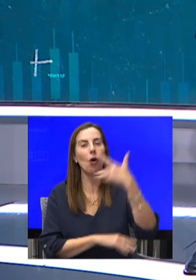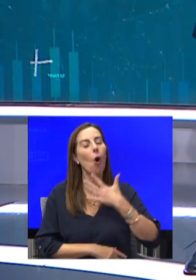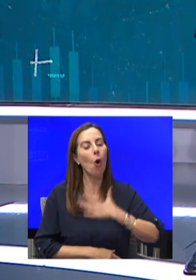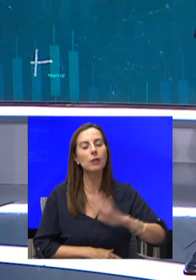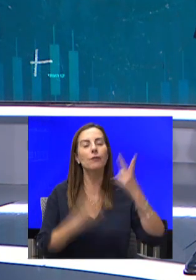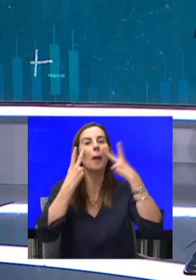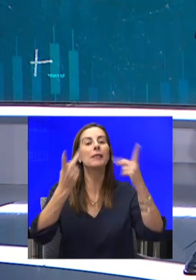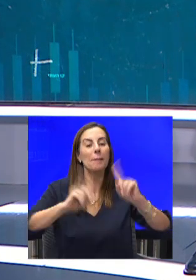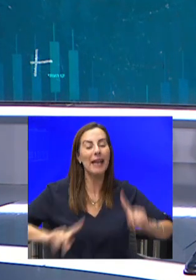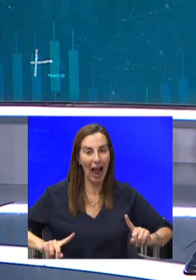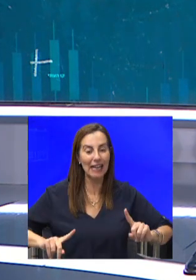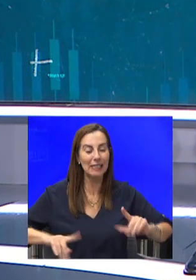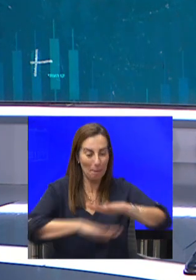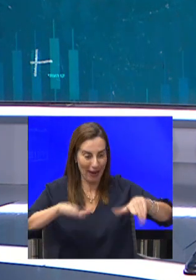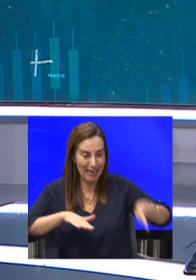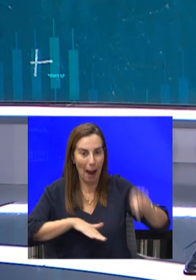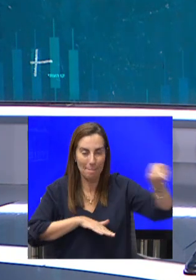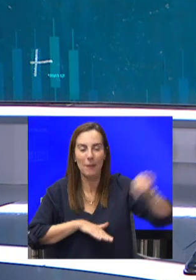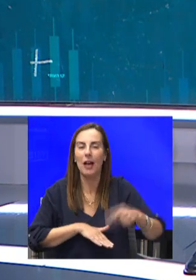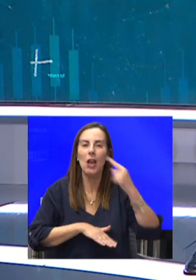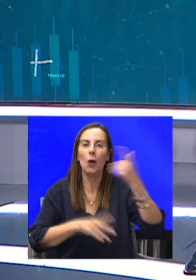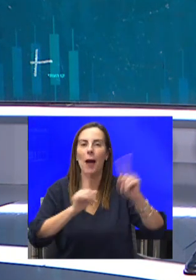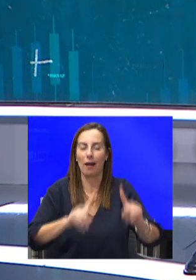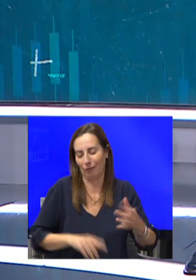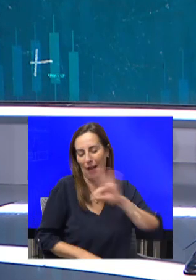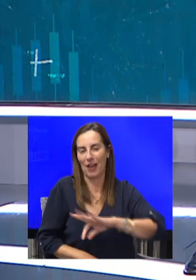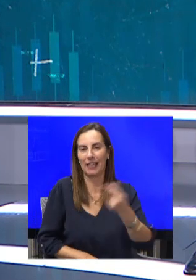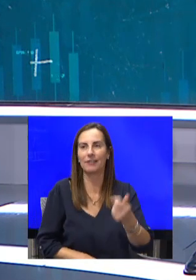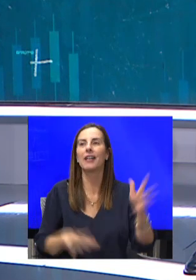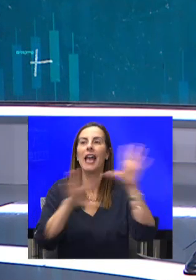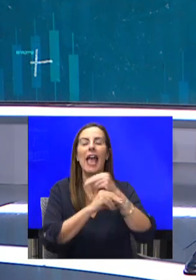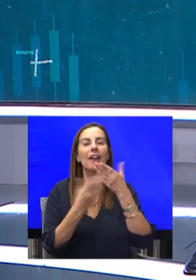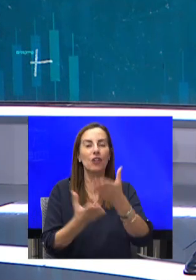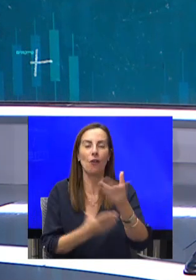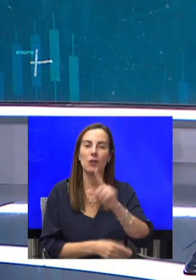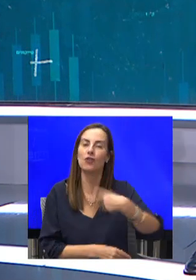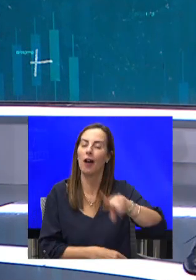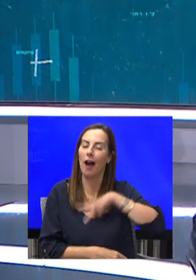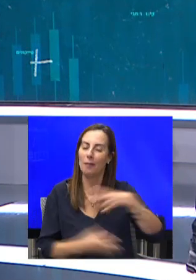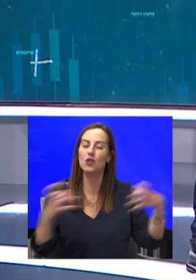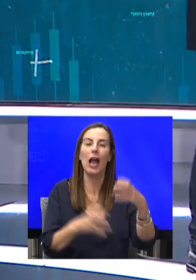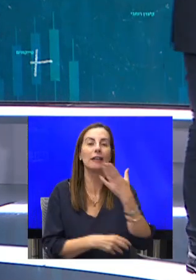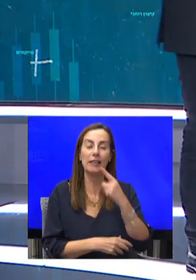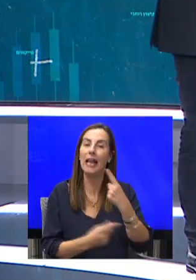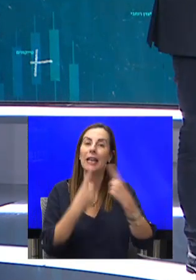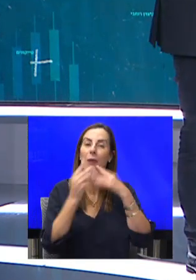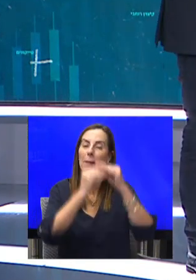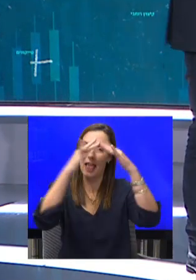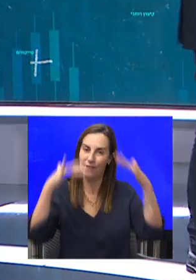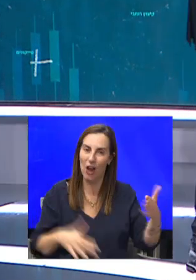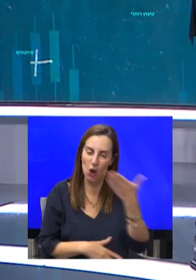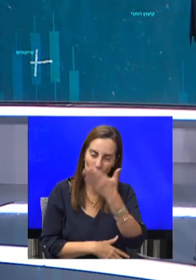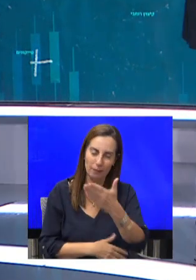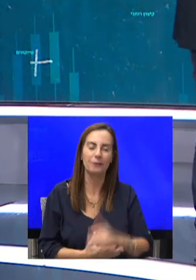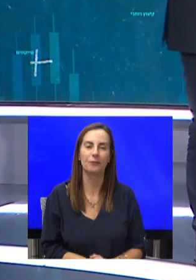המים שלה ולראות מהגז הזה הרבה כסף. בואו נגיד ערב טוב למי שעומד בראש המשלחת הישראלית לשיחות, מנכל משרד האנרגיה, אודי אדירי. ערב טוב.